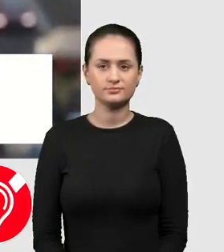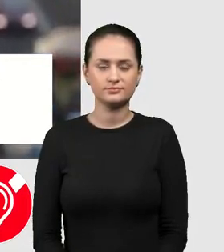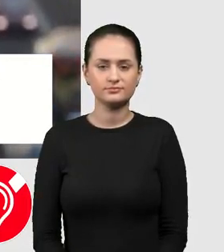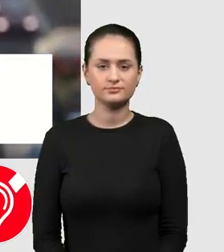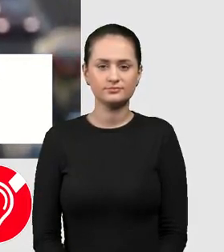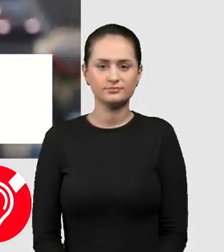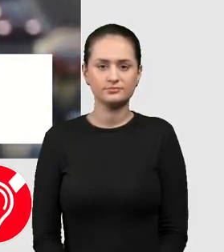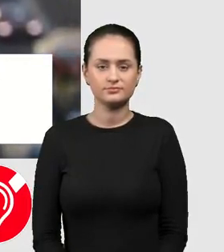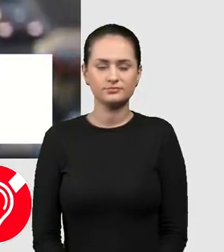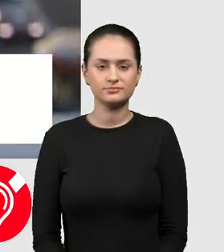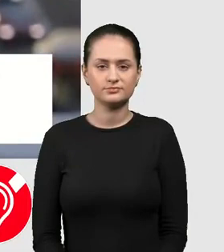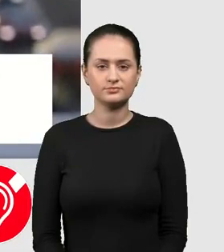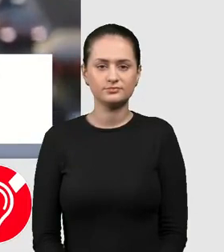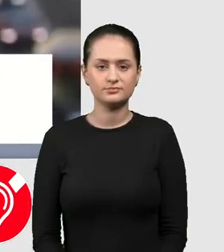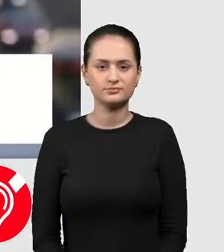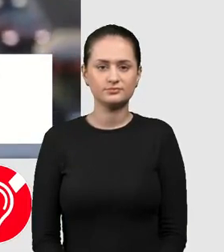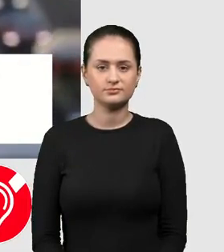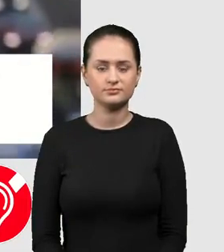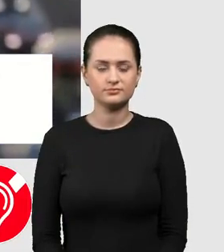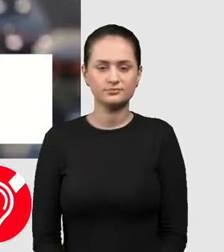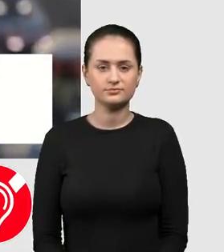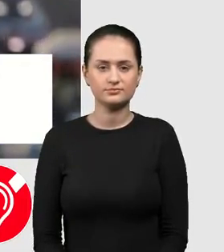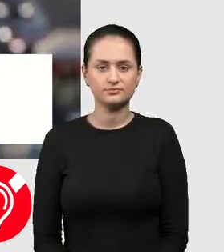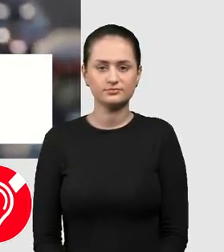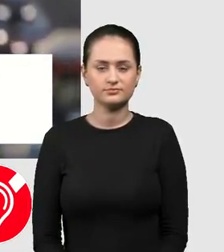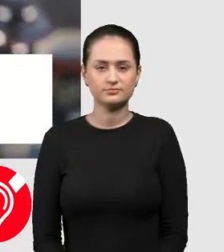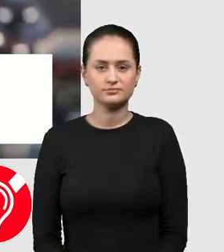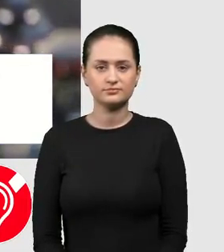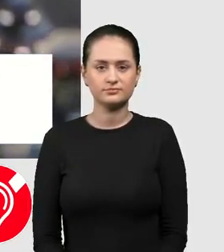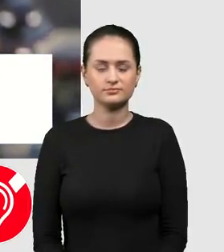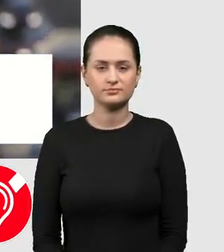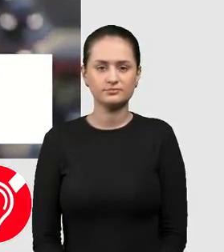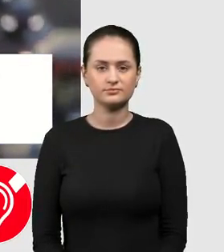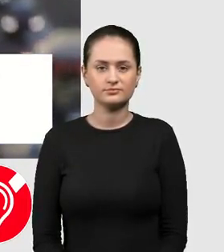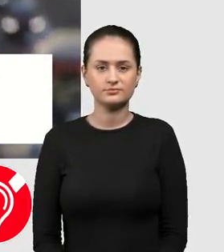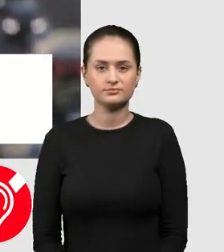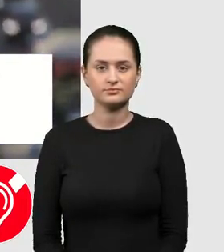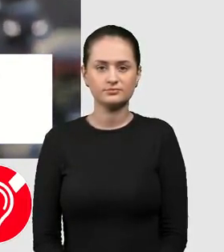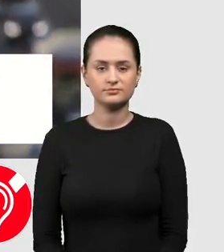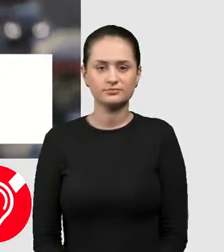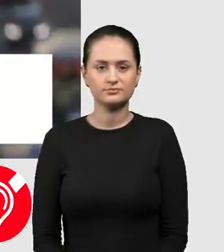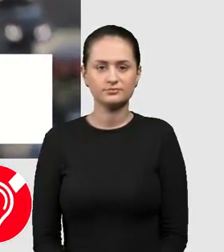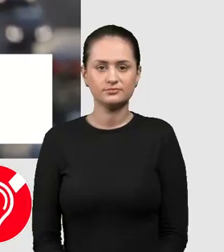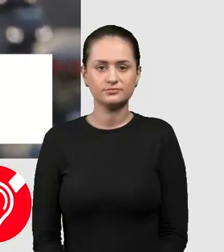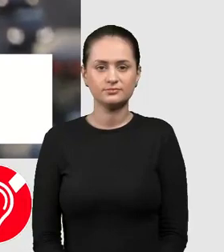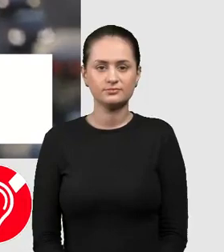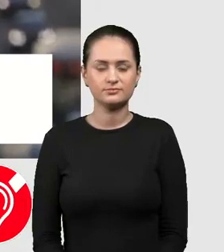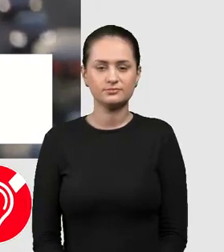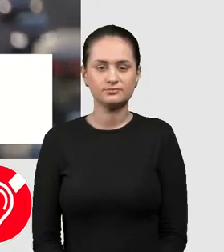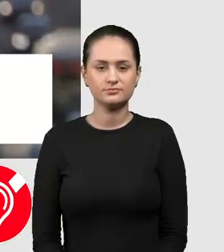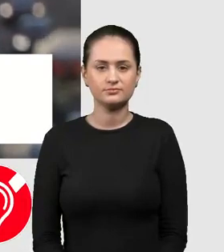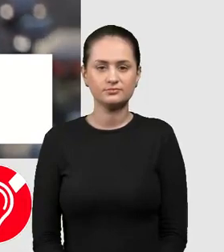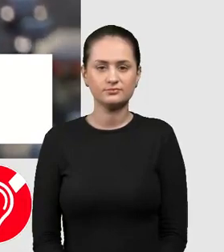un Whopper pentru stângaci, păcălind astfel mulți clienți. Și Google este cunoscut pentru glumele sale de 1 aprilie,